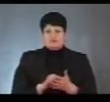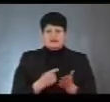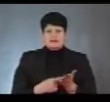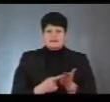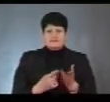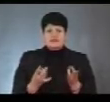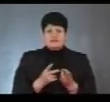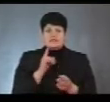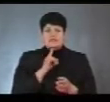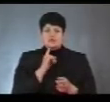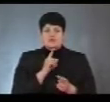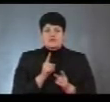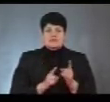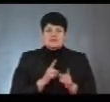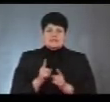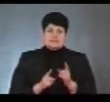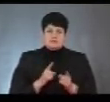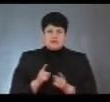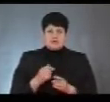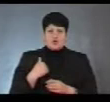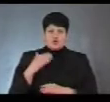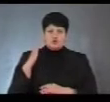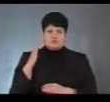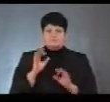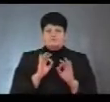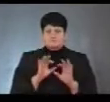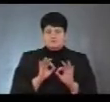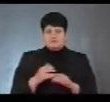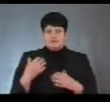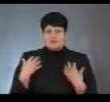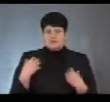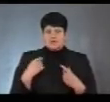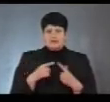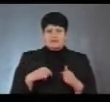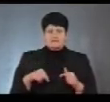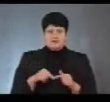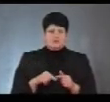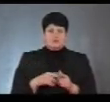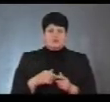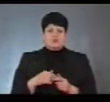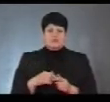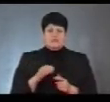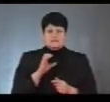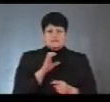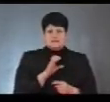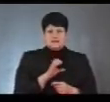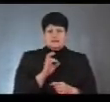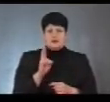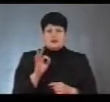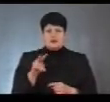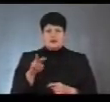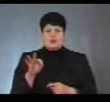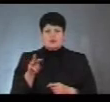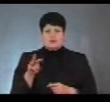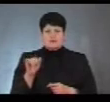необхідність тимчасової зміни місця голосування, розповідає начальниця відділу адміністрування реєстру виборців Світлана Коломієць. Це може